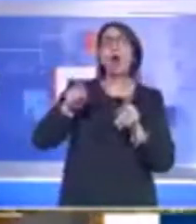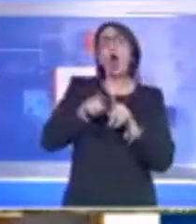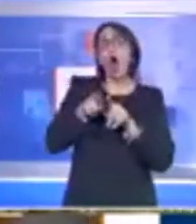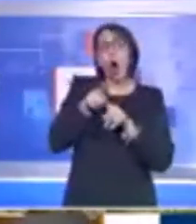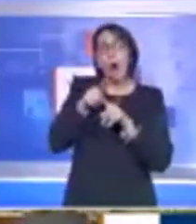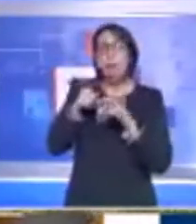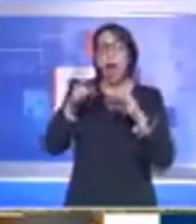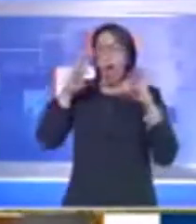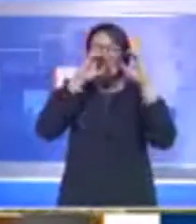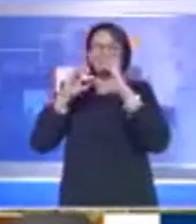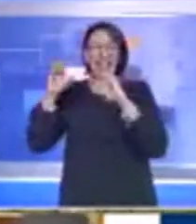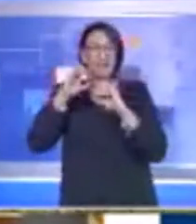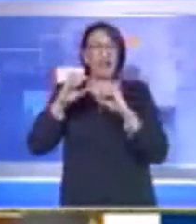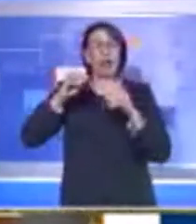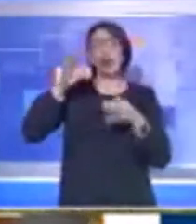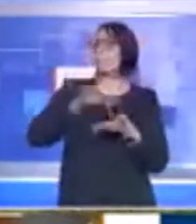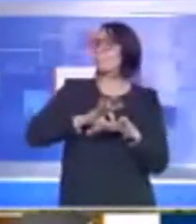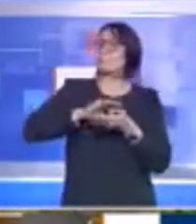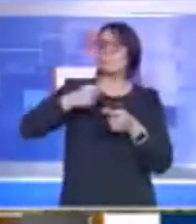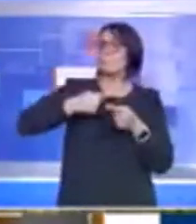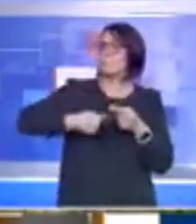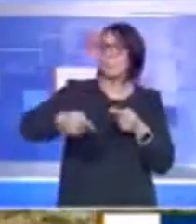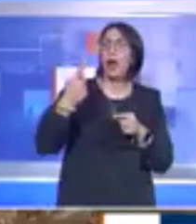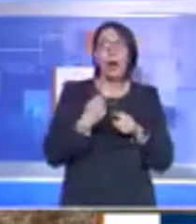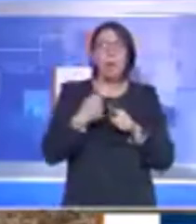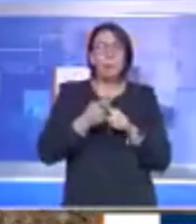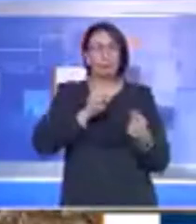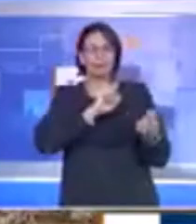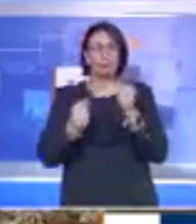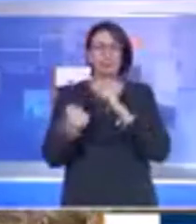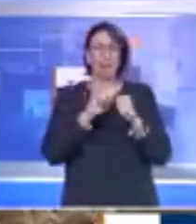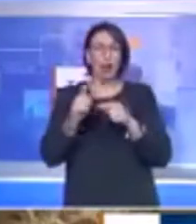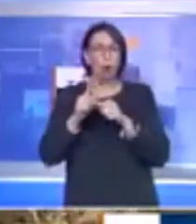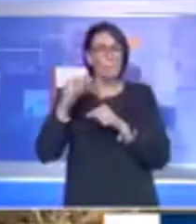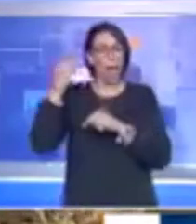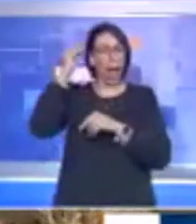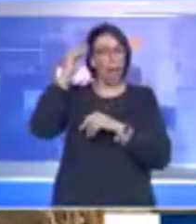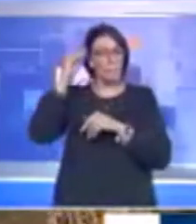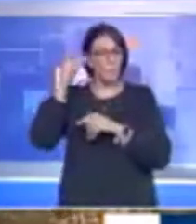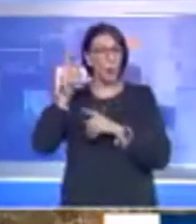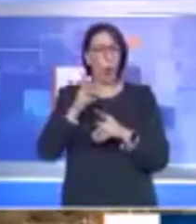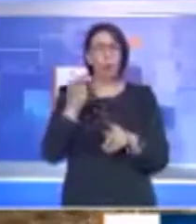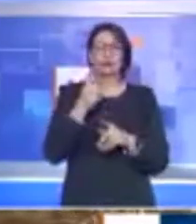di osservatorio permanente soprattutto per contrastare possibili infiltrazioni criminali e il caporalato.